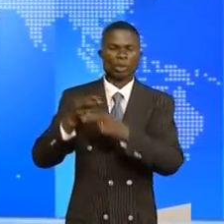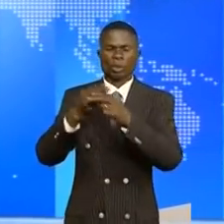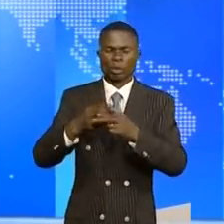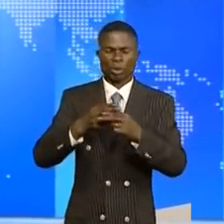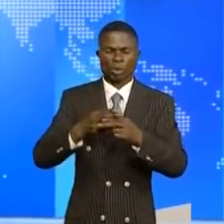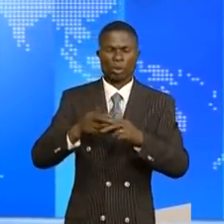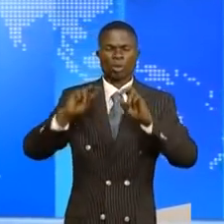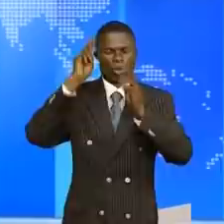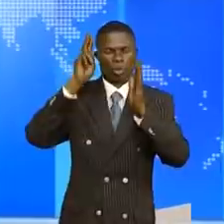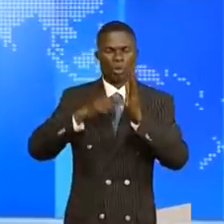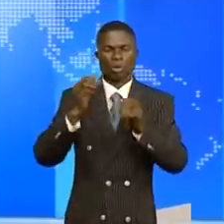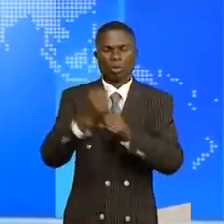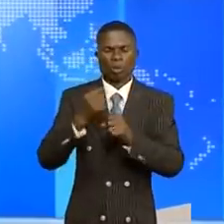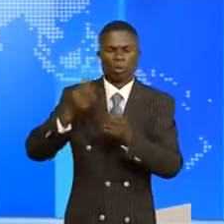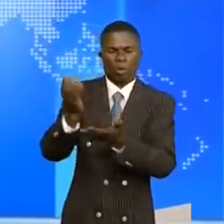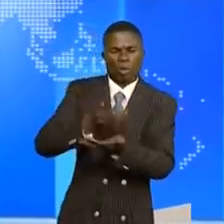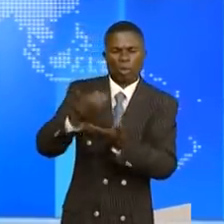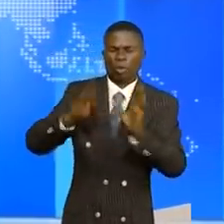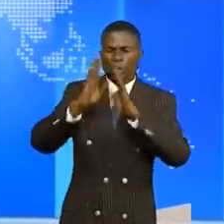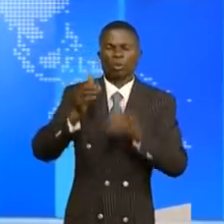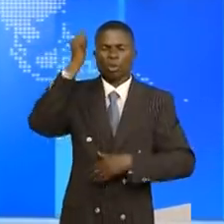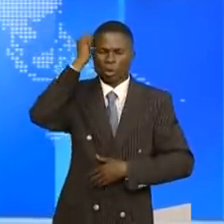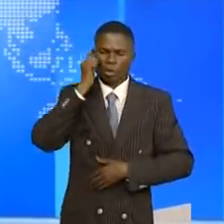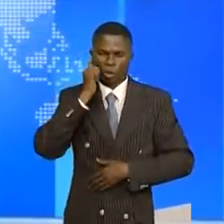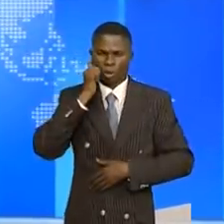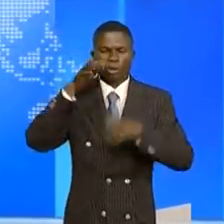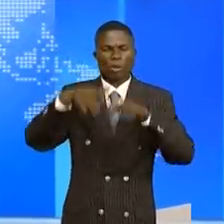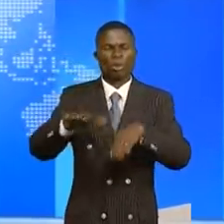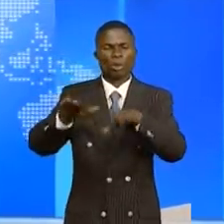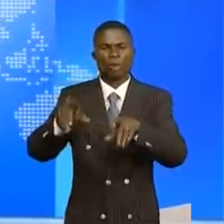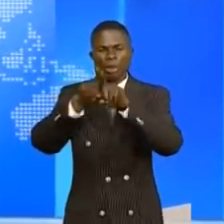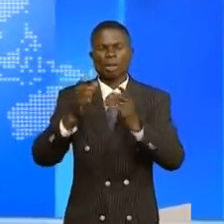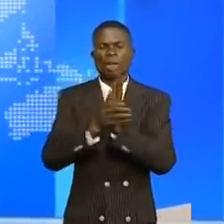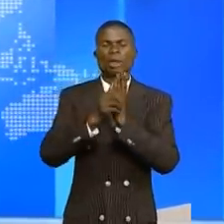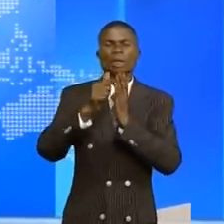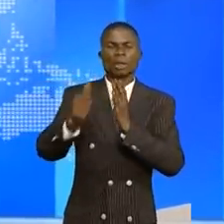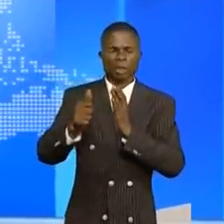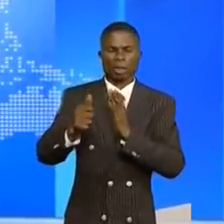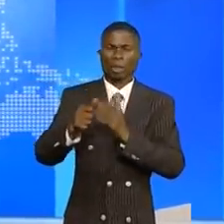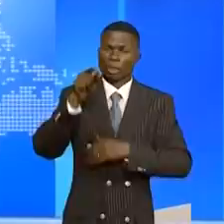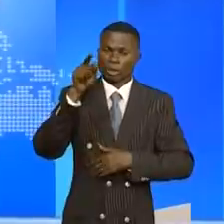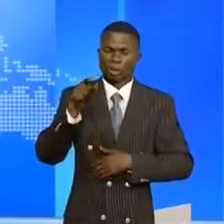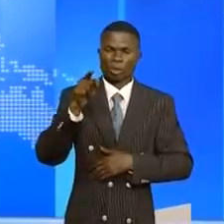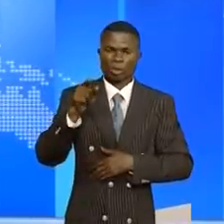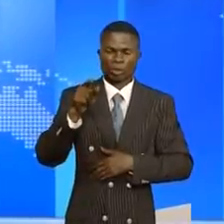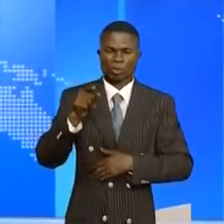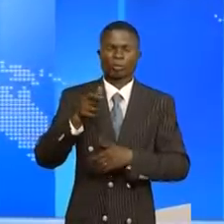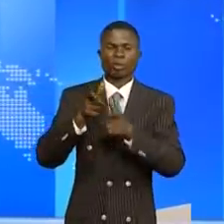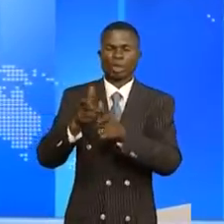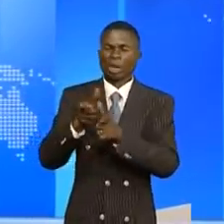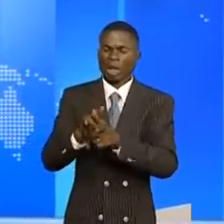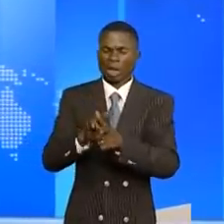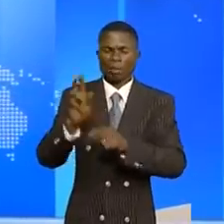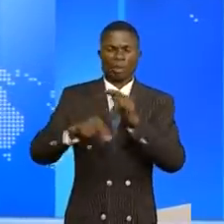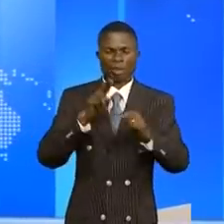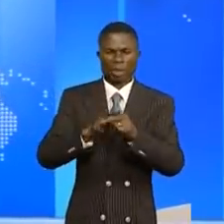gouvernement en matière d'exploitation de tous les navires par les mers et en qualité d'armement national,